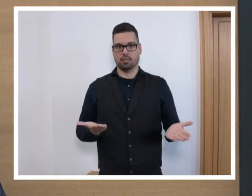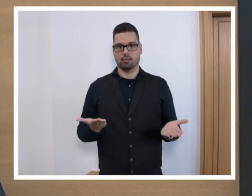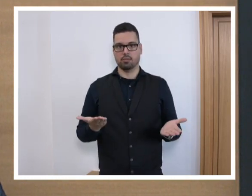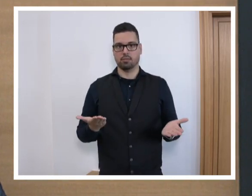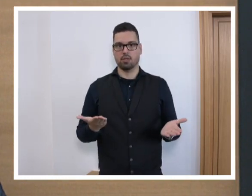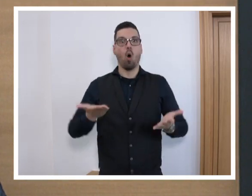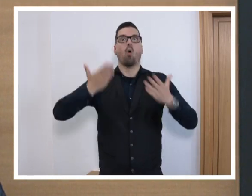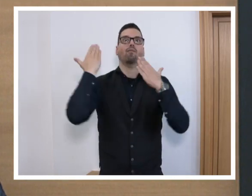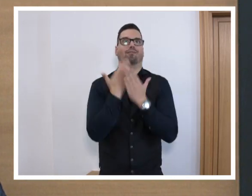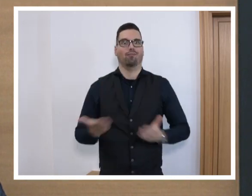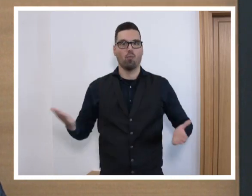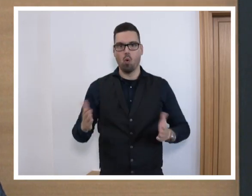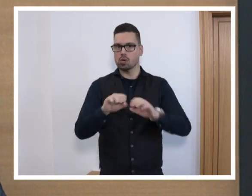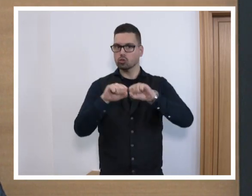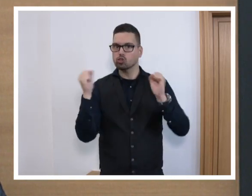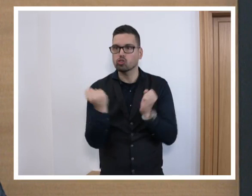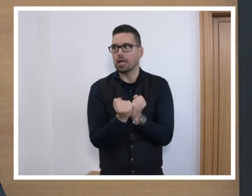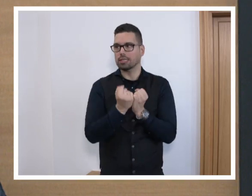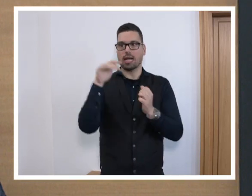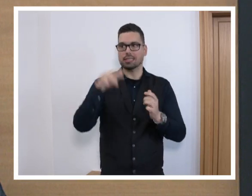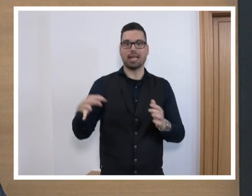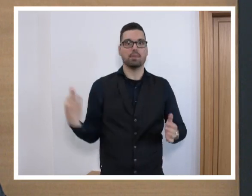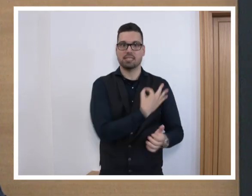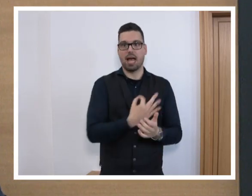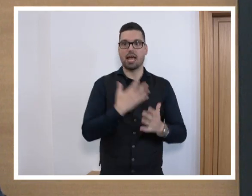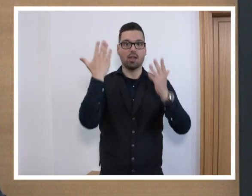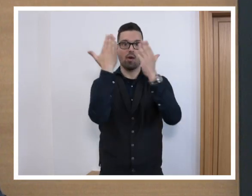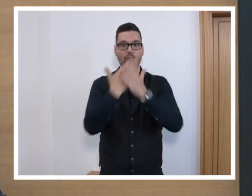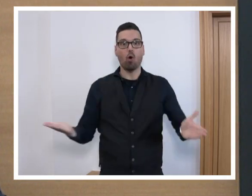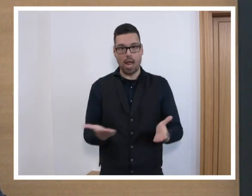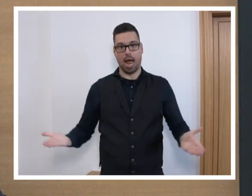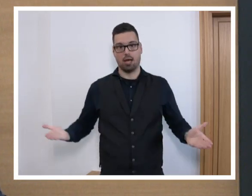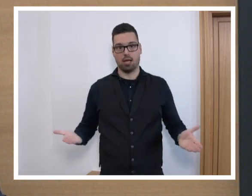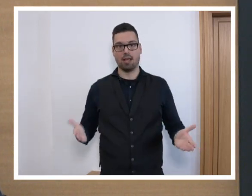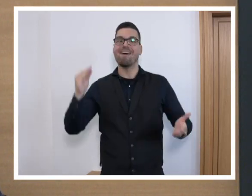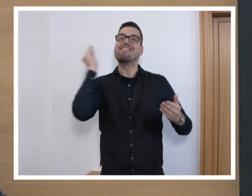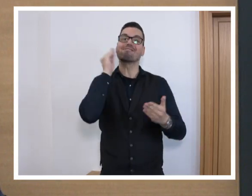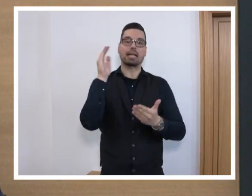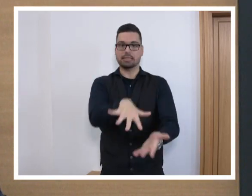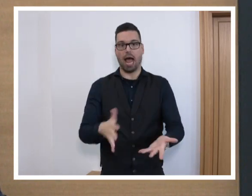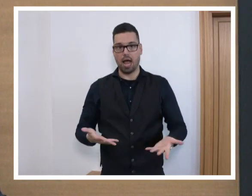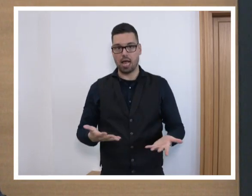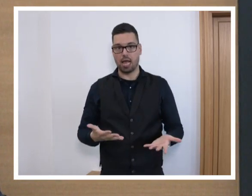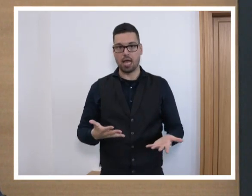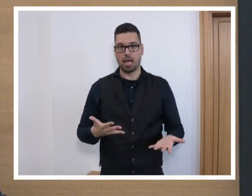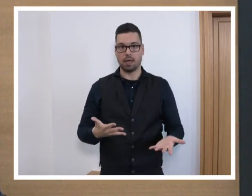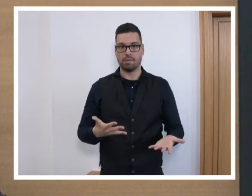Wo wird der Standard für ein solches Lager im Saarland sein, Gesundheitsminister? Wann wird es eingerichtet, Herr Minister Jung?